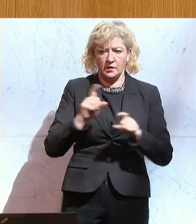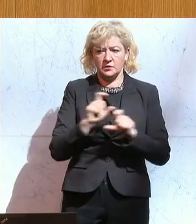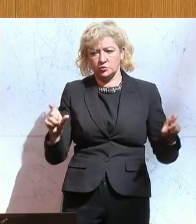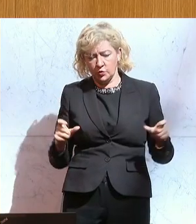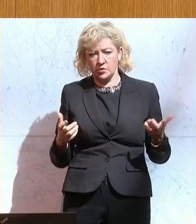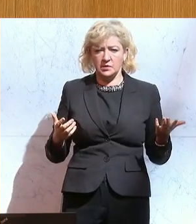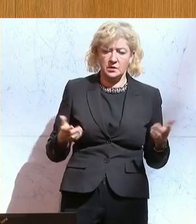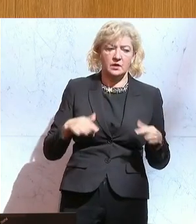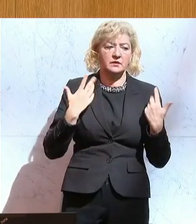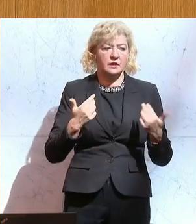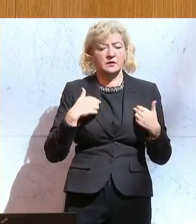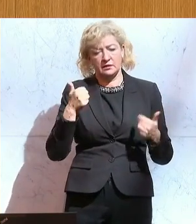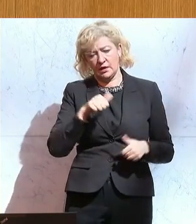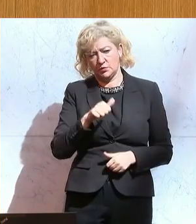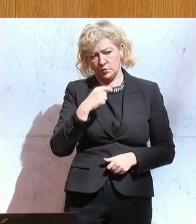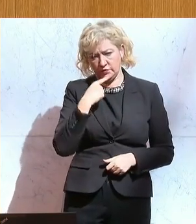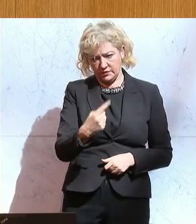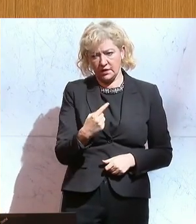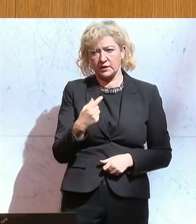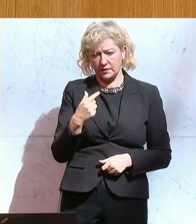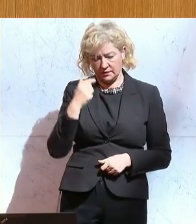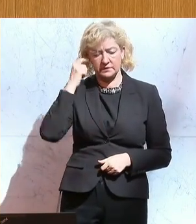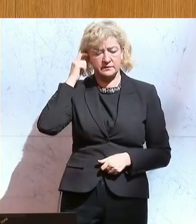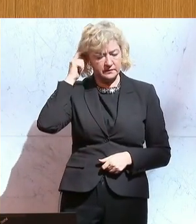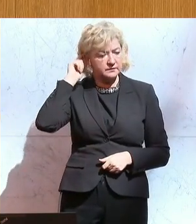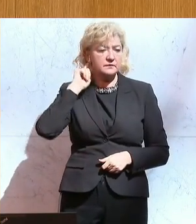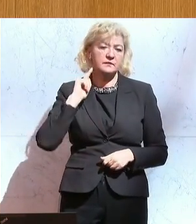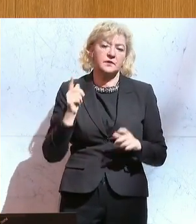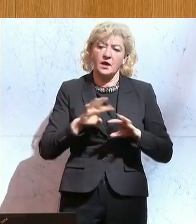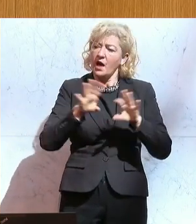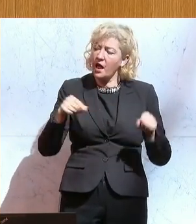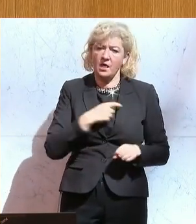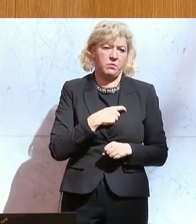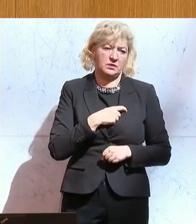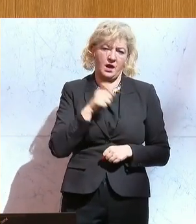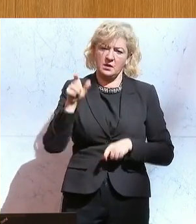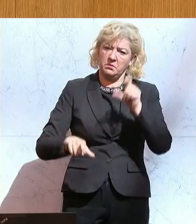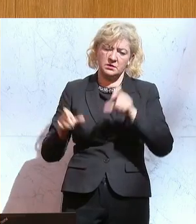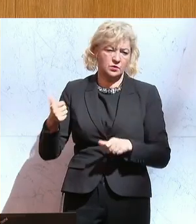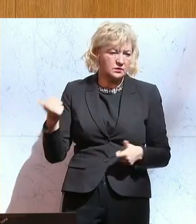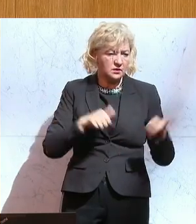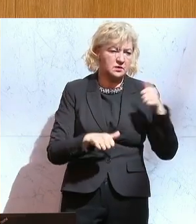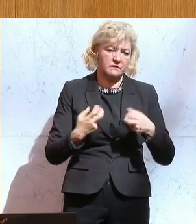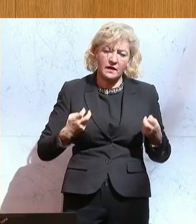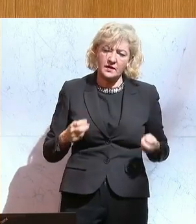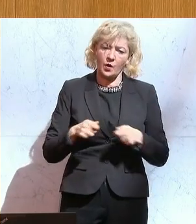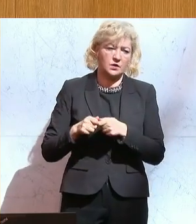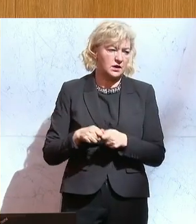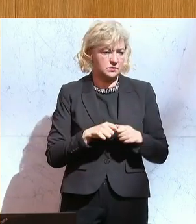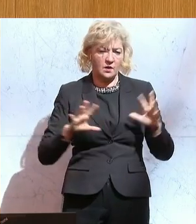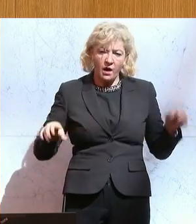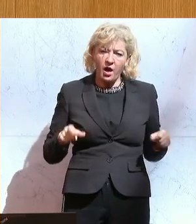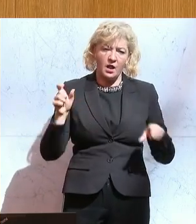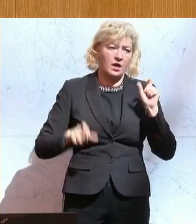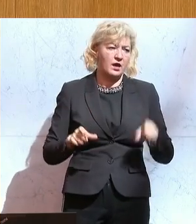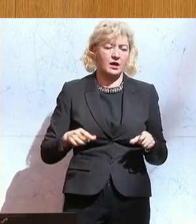dann möchte ich Ihnen auch hier eines dazu sagen. Ich denke, es sind Helfer aus allen Parteien, bei freiwilligen Organisationen und sonstigen. Auch die